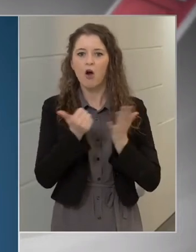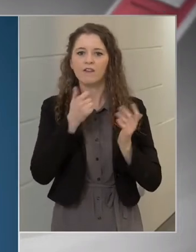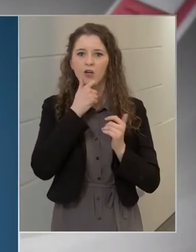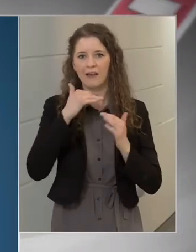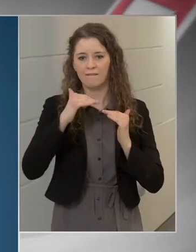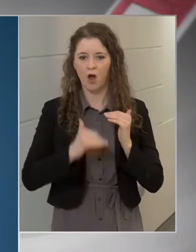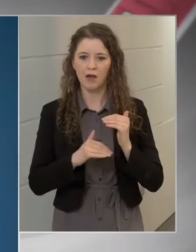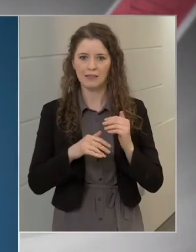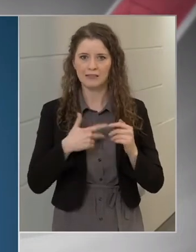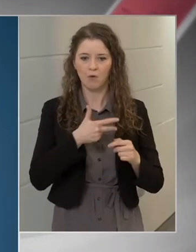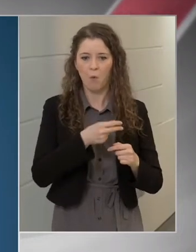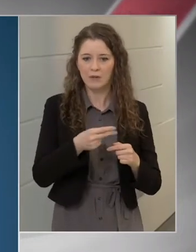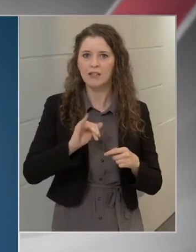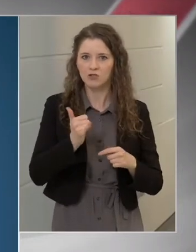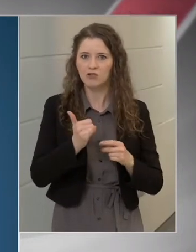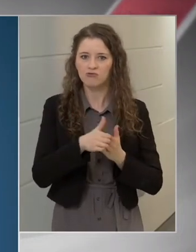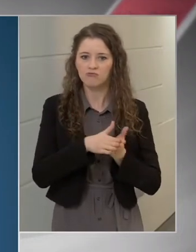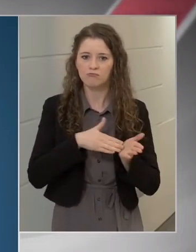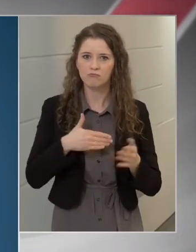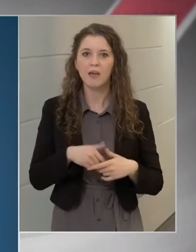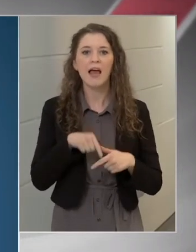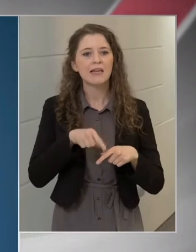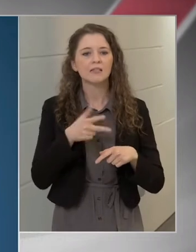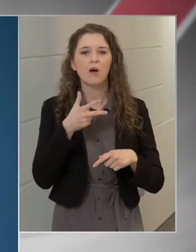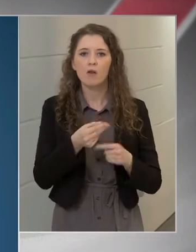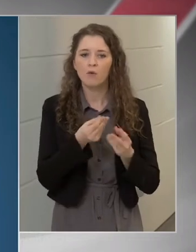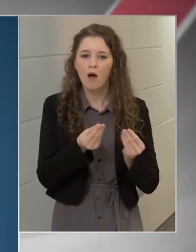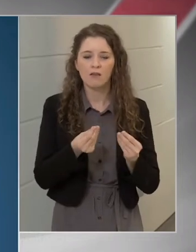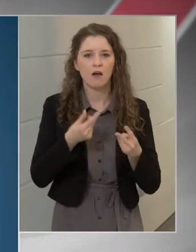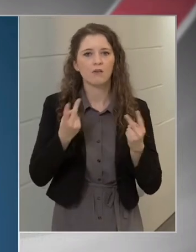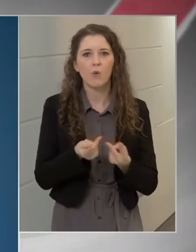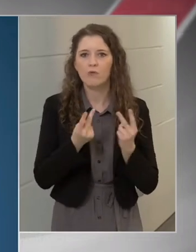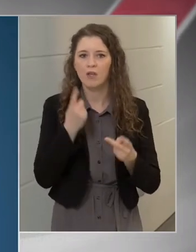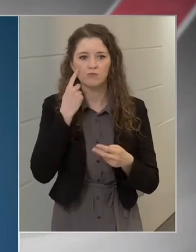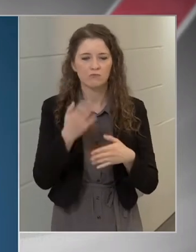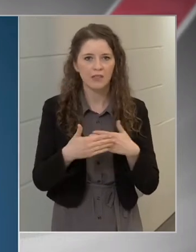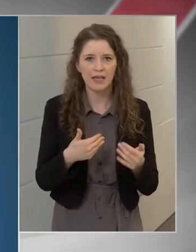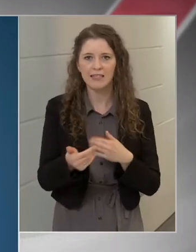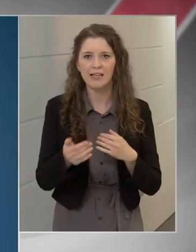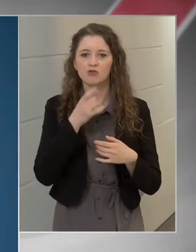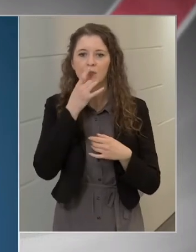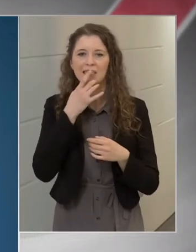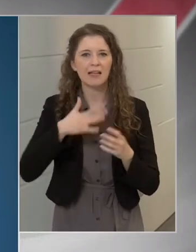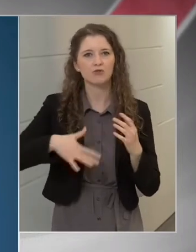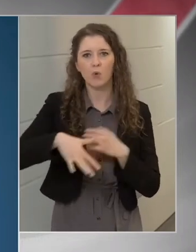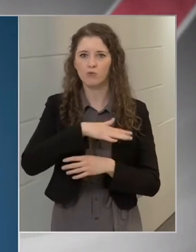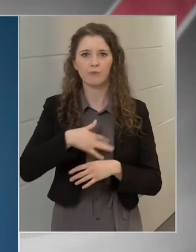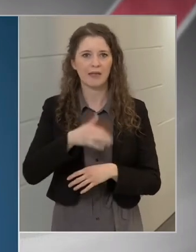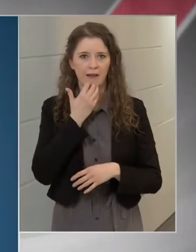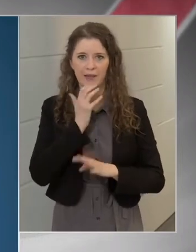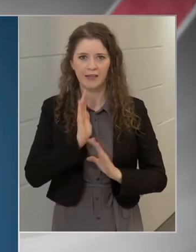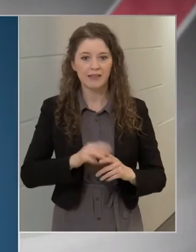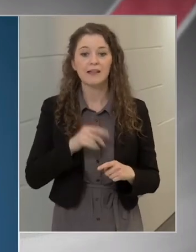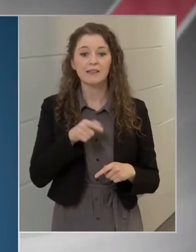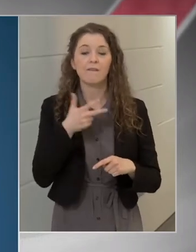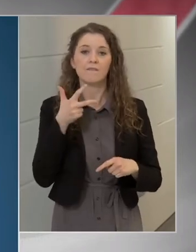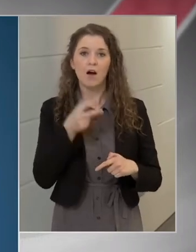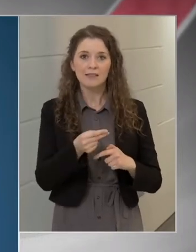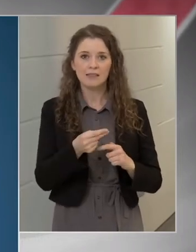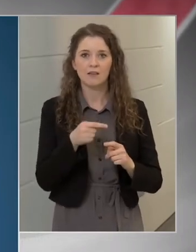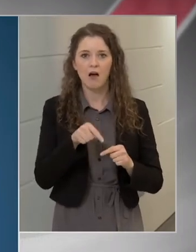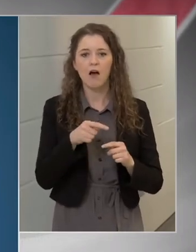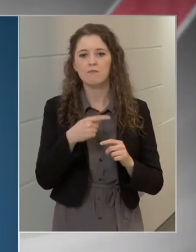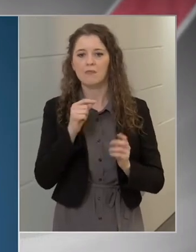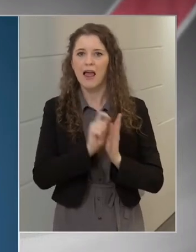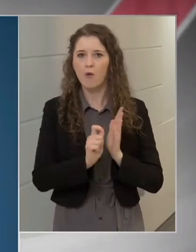oltóanyag nagyon könnyen kezelhető, nem igényel speciális körülményeket, ugyanakkor ezt a vakcinát az előírásoknak megfelelően